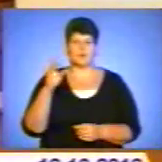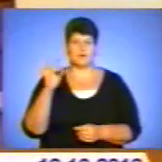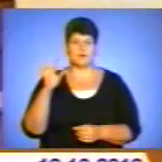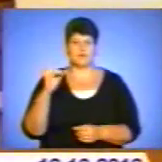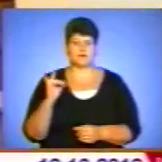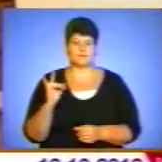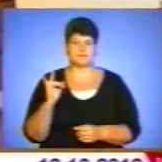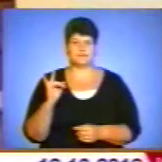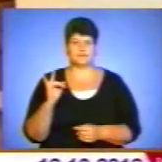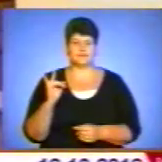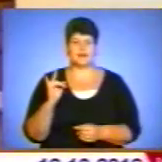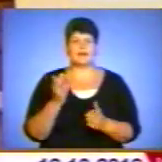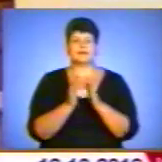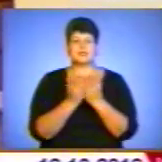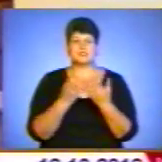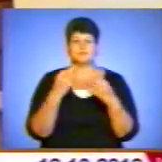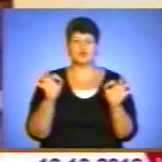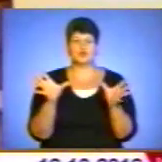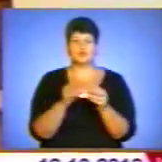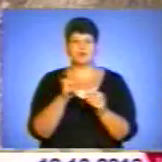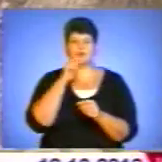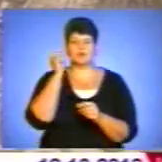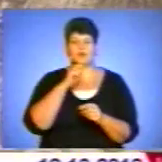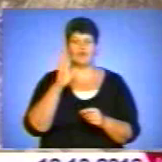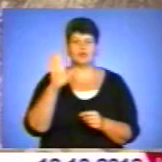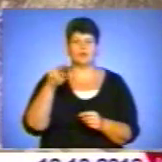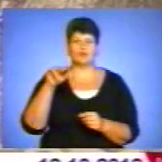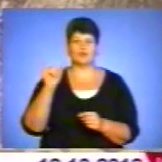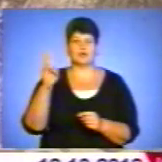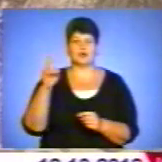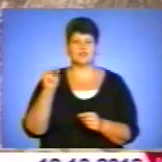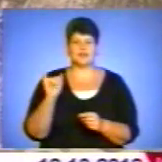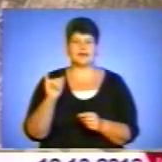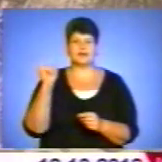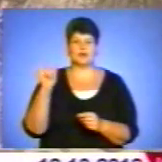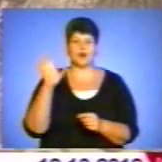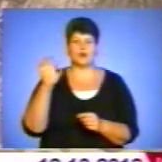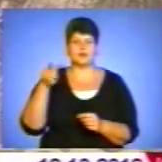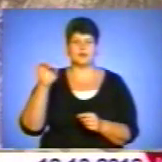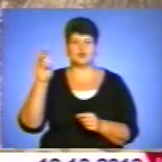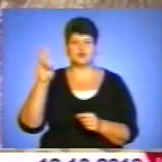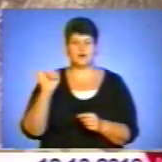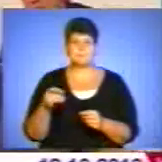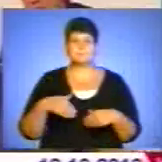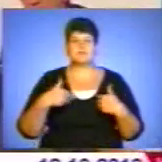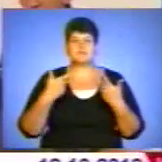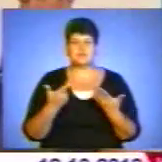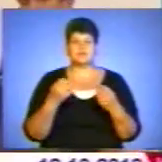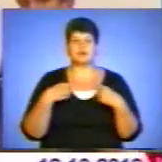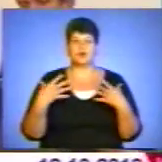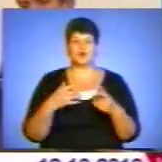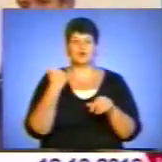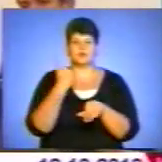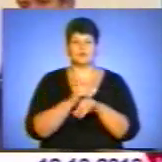Книжка «За свободу і соборність України» Володимира Пукача та Ігоря Олащука присвячена основним подіям боротьби